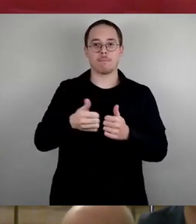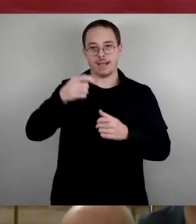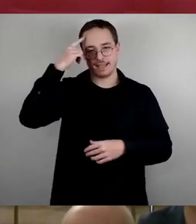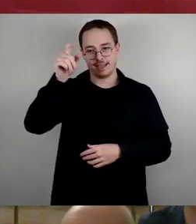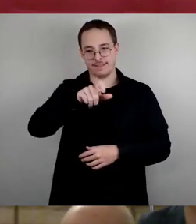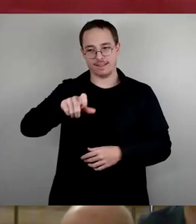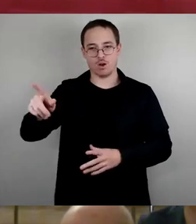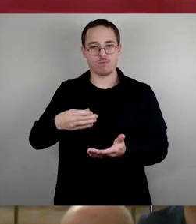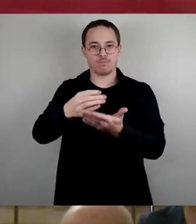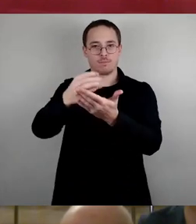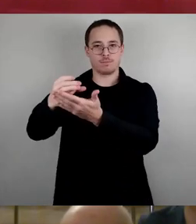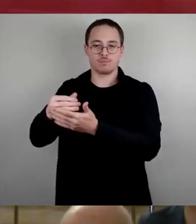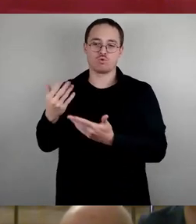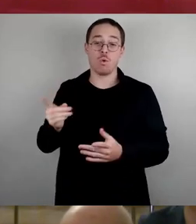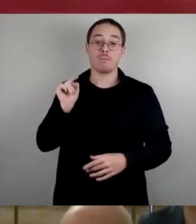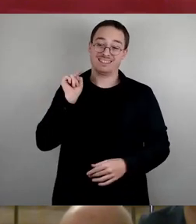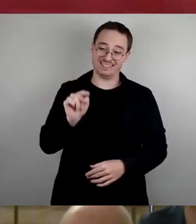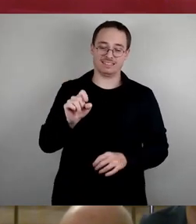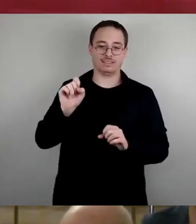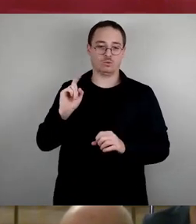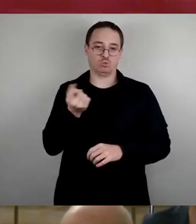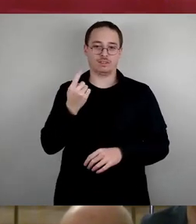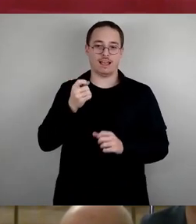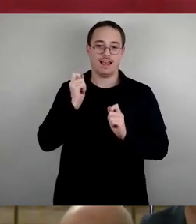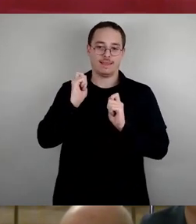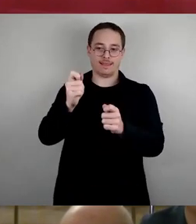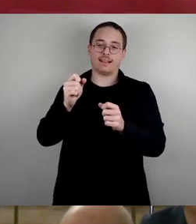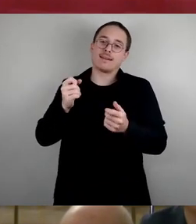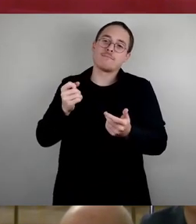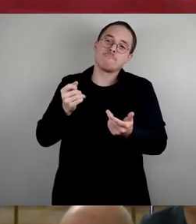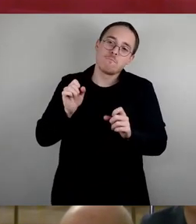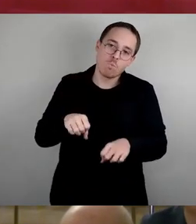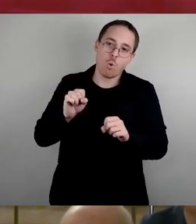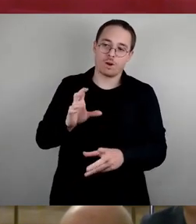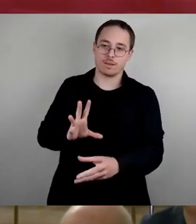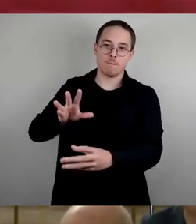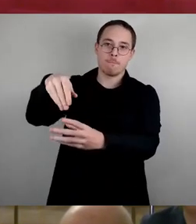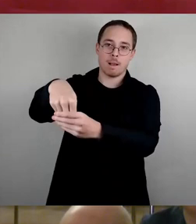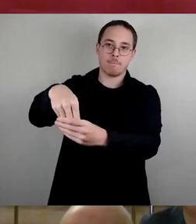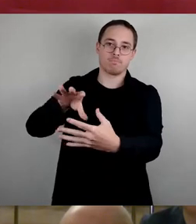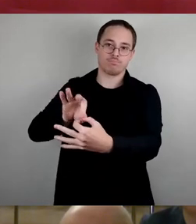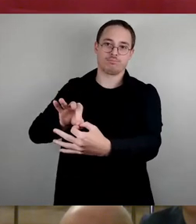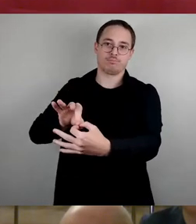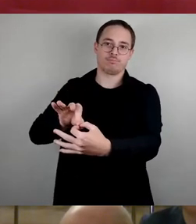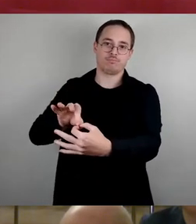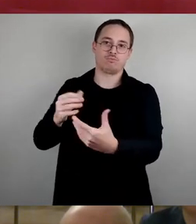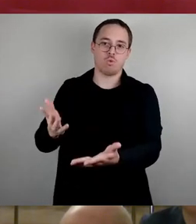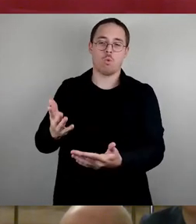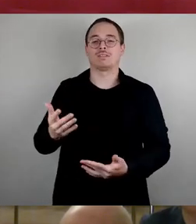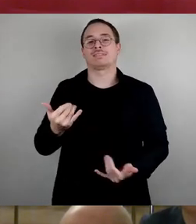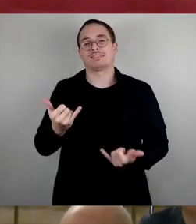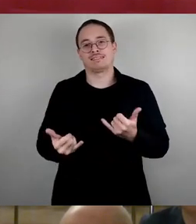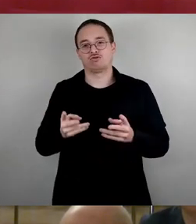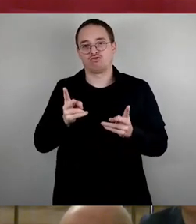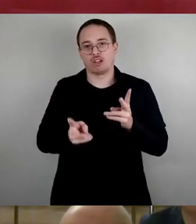mit verankert werden können. Das ist nicht der Fall, das bedauern wir sehr, dass jetzt die Ortschaften wieder auf die